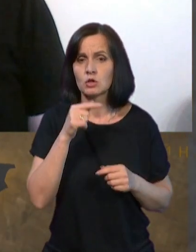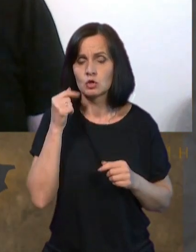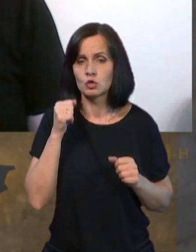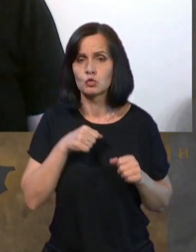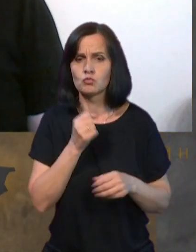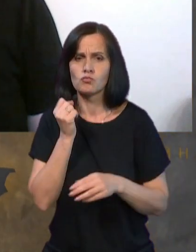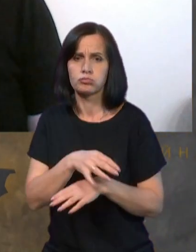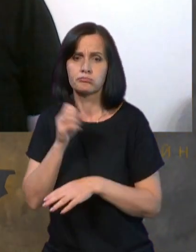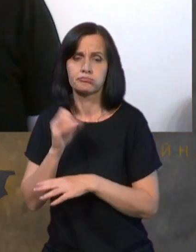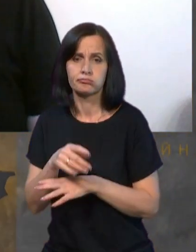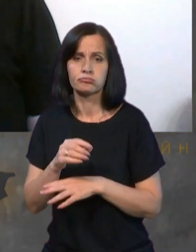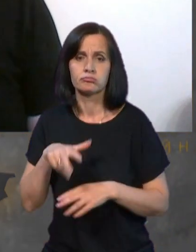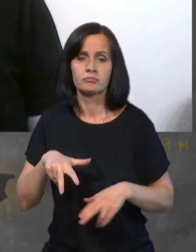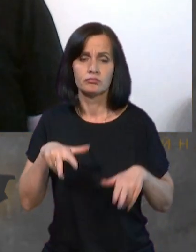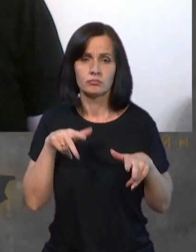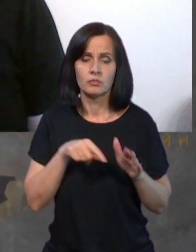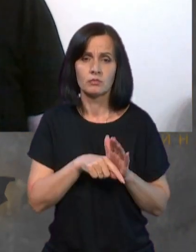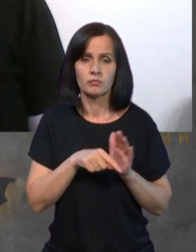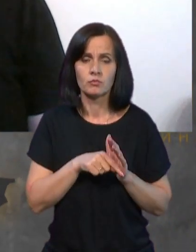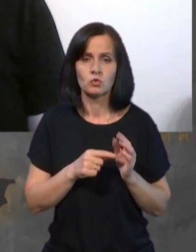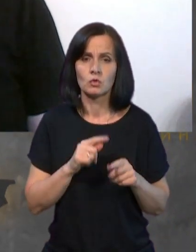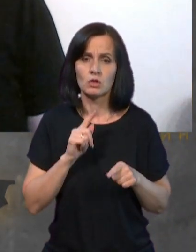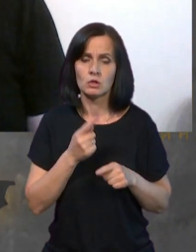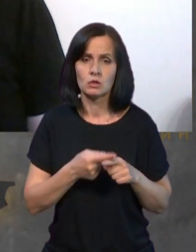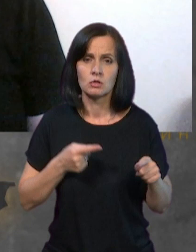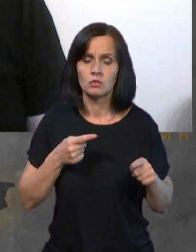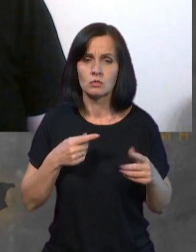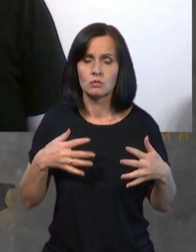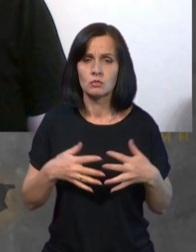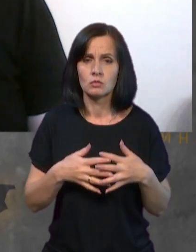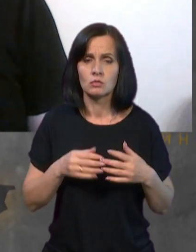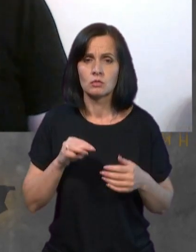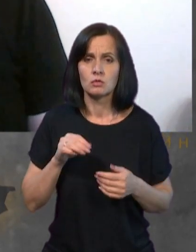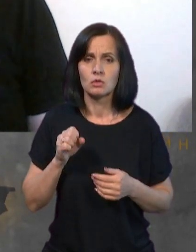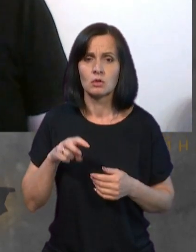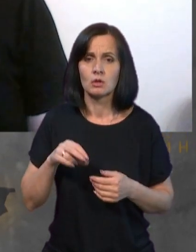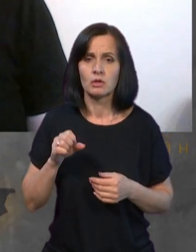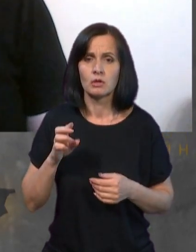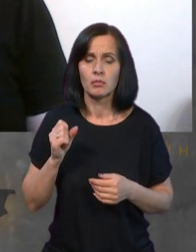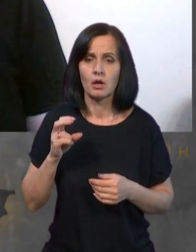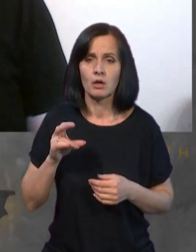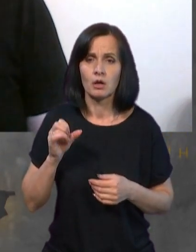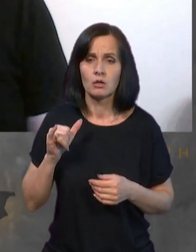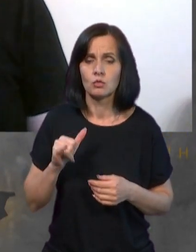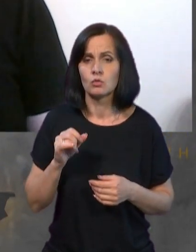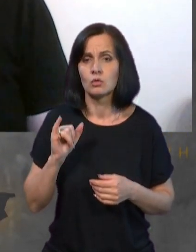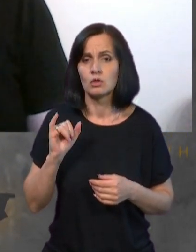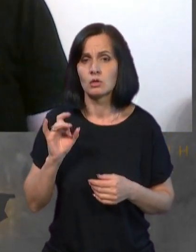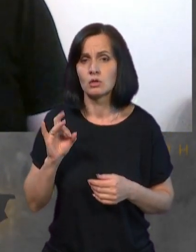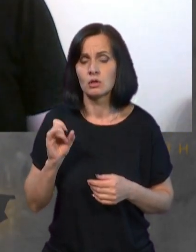«Шахетами», особливо в контексті загострення конфлікту Талібану і Ірану? Адже ми розуміємо, що якщо він